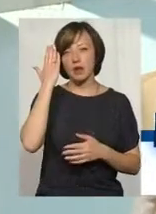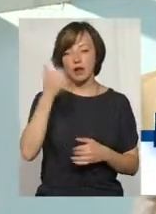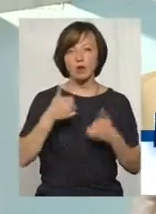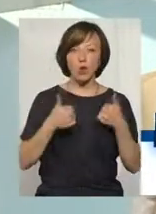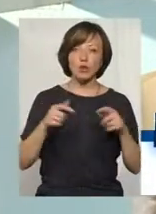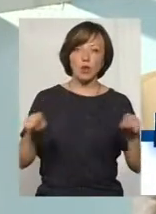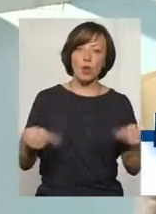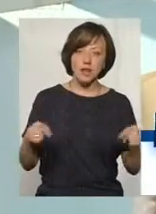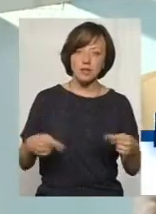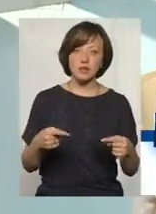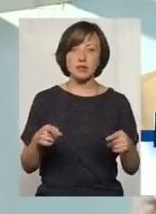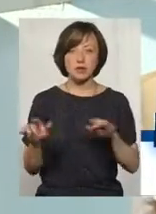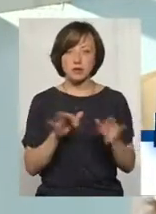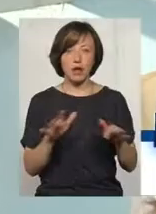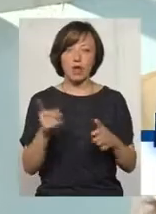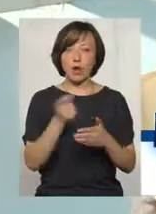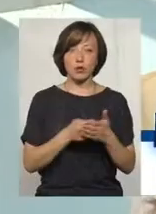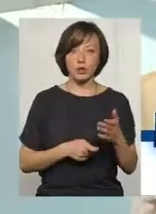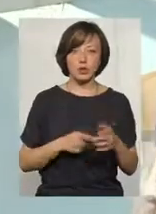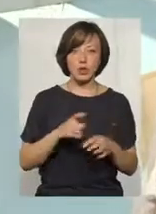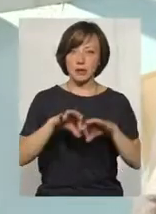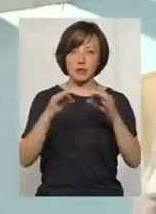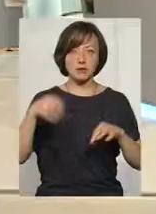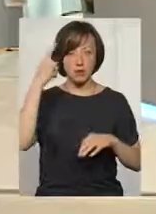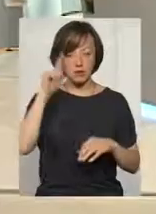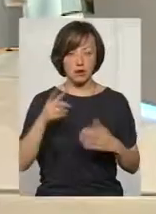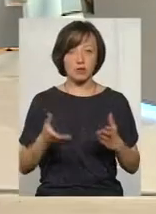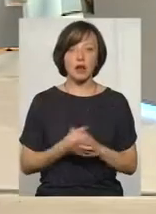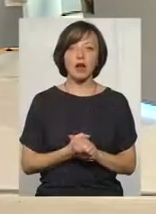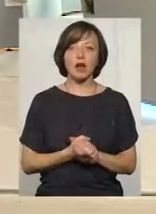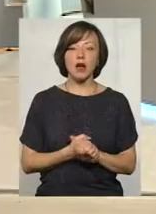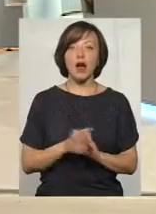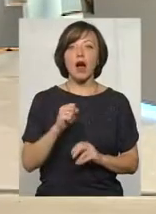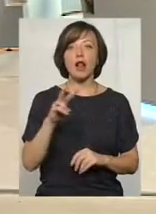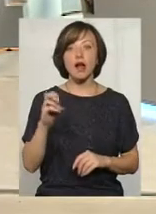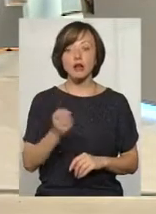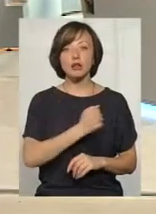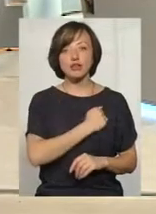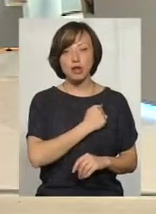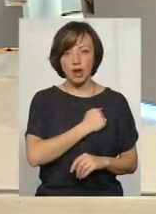організаційні, тому що вона, я розумію, не художник і не мистецтво знамець. Але, на жаль,